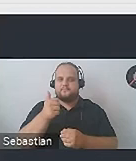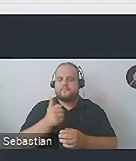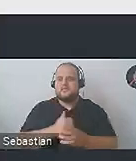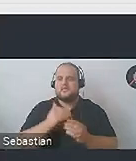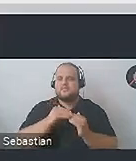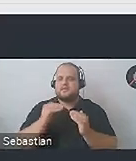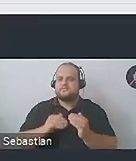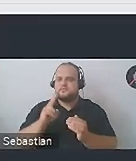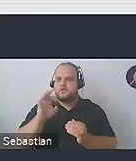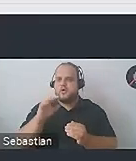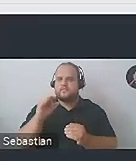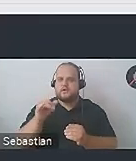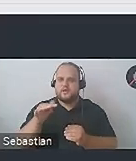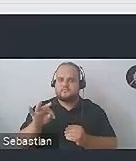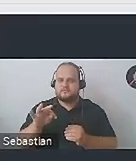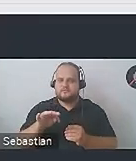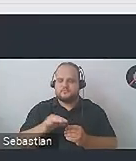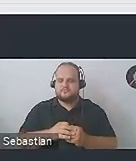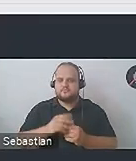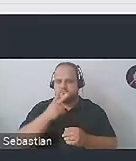Niski kontrast kolorystyczny.